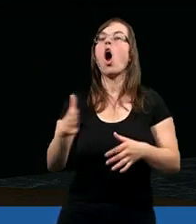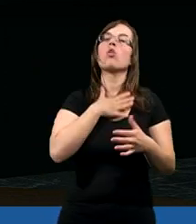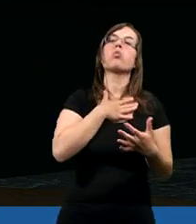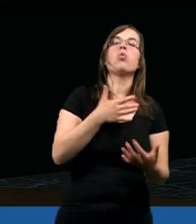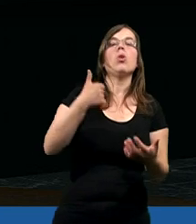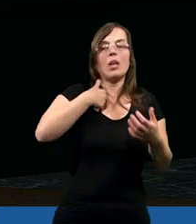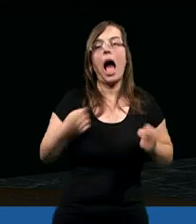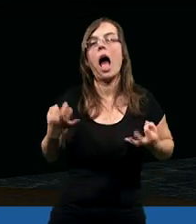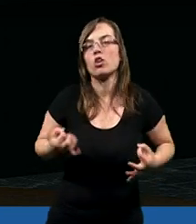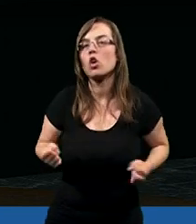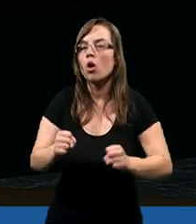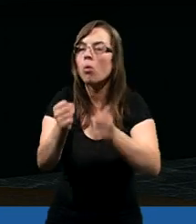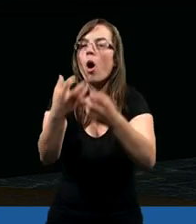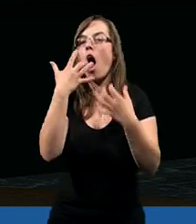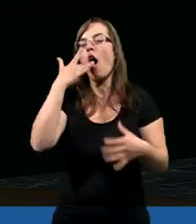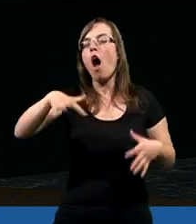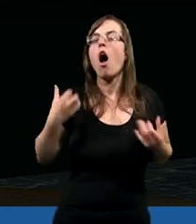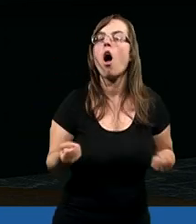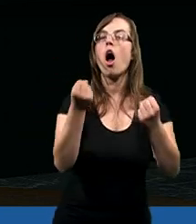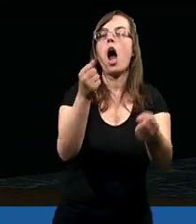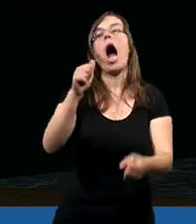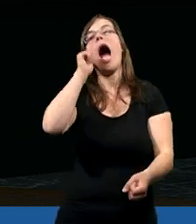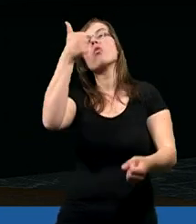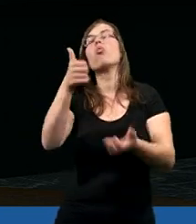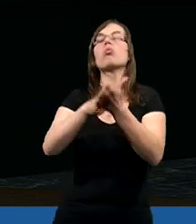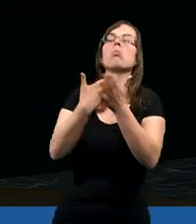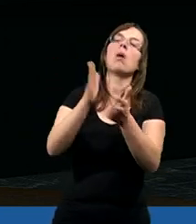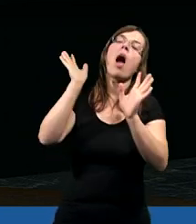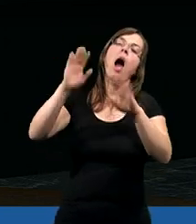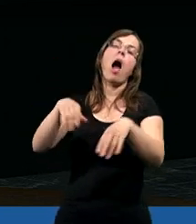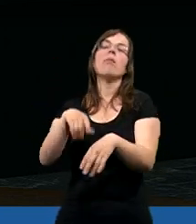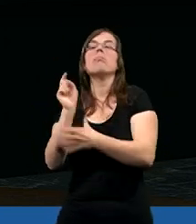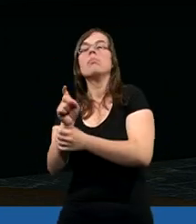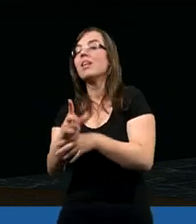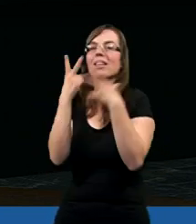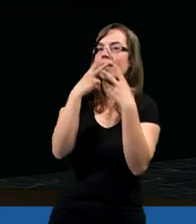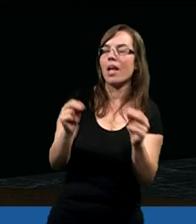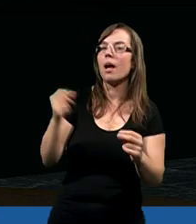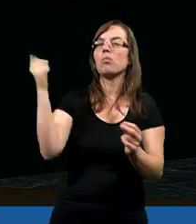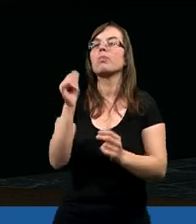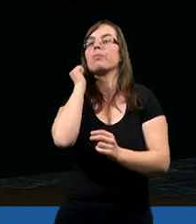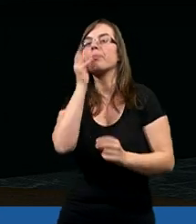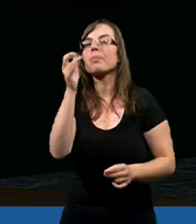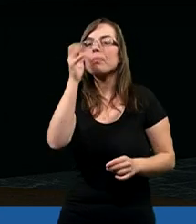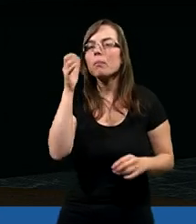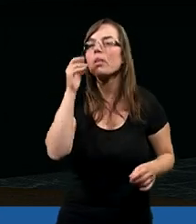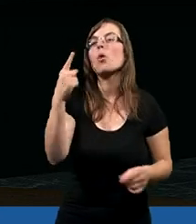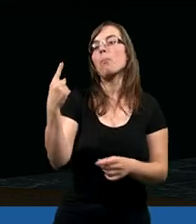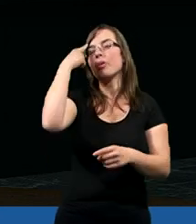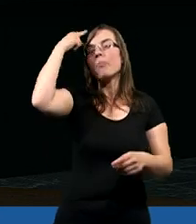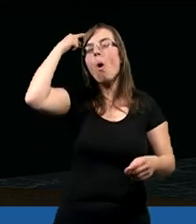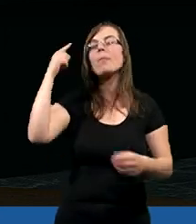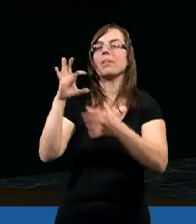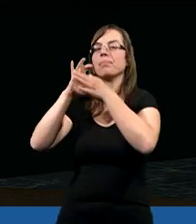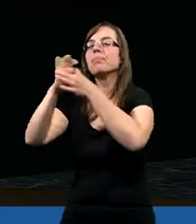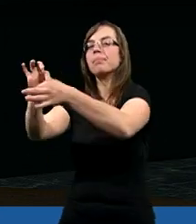dzisiaj jesteśmy gorliwi w wierności Panu Jezusowi, a potem sobie odpuszczamy. Stąd to przypominanie trzeba przypominać, bo